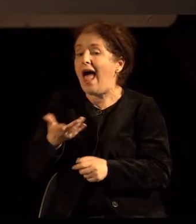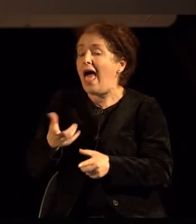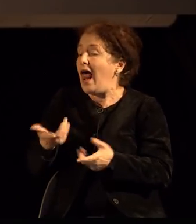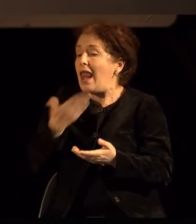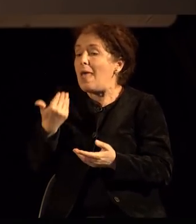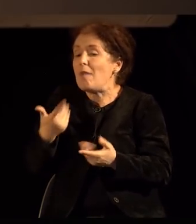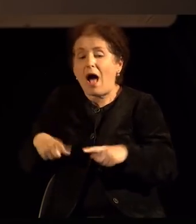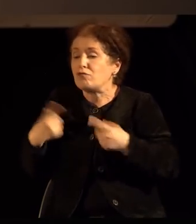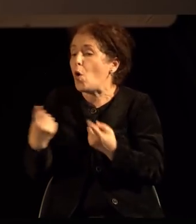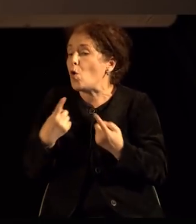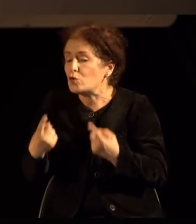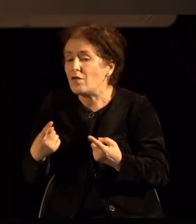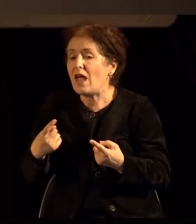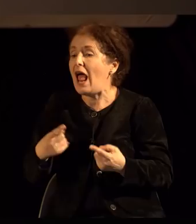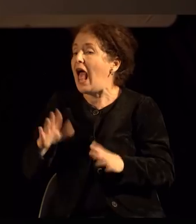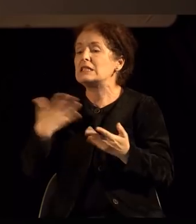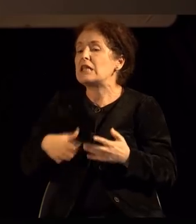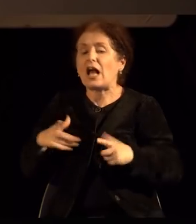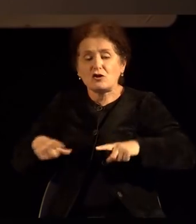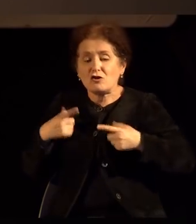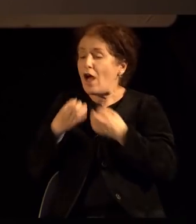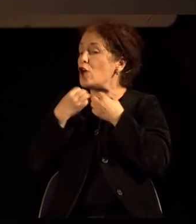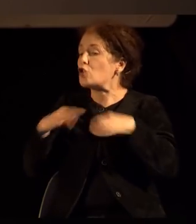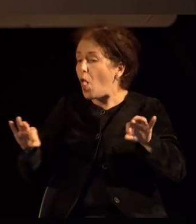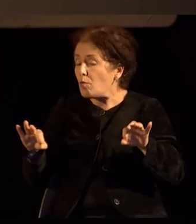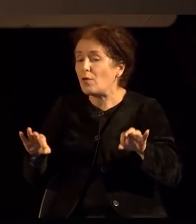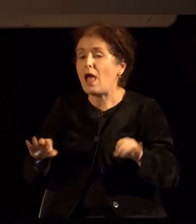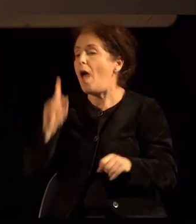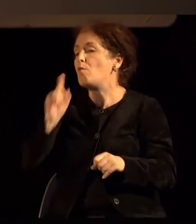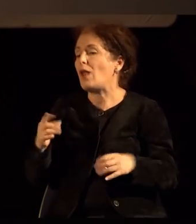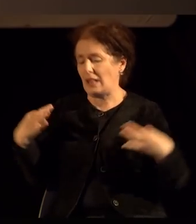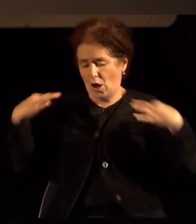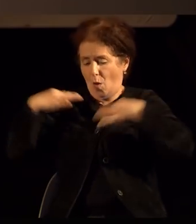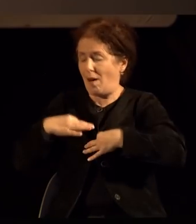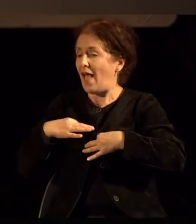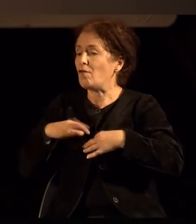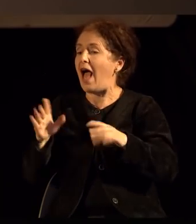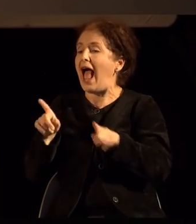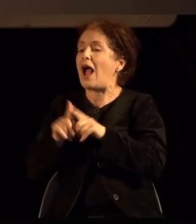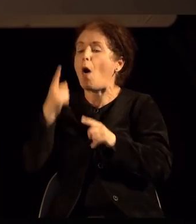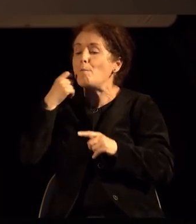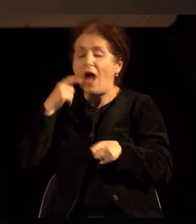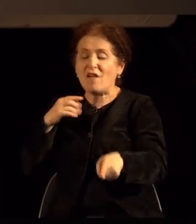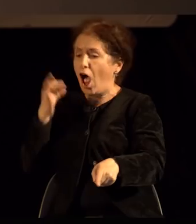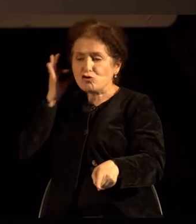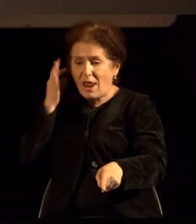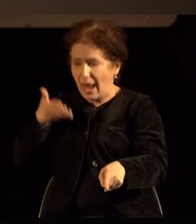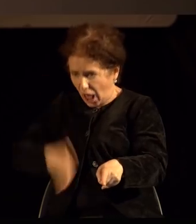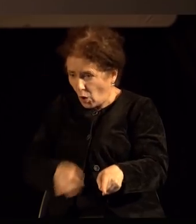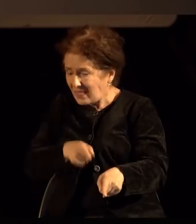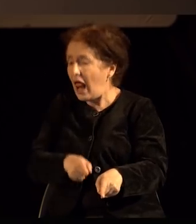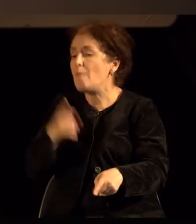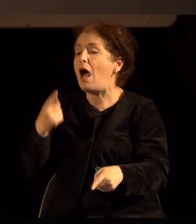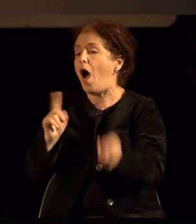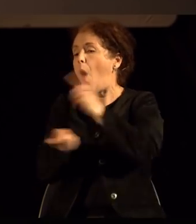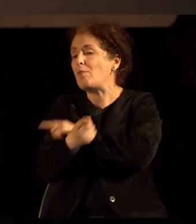сакаат, да можат да живеат слободно како мажите во обштеството, мораат да се облекуваат и да изгледаат како мажи, при тоа давајќи заклетва